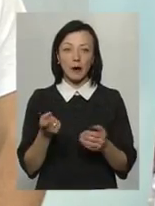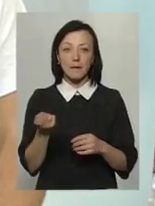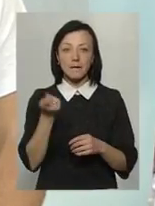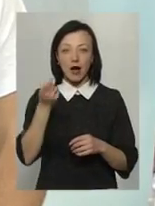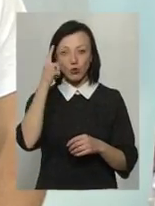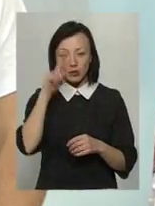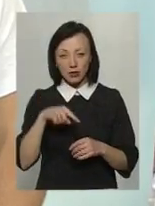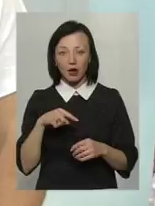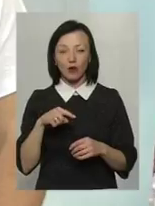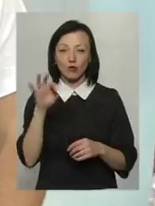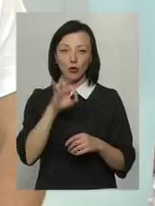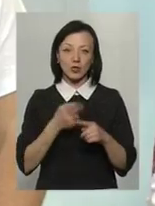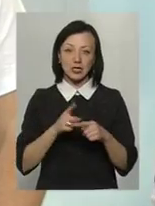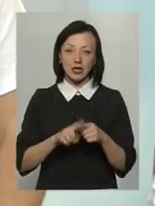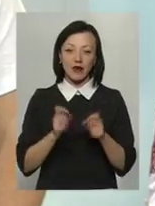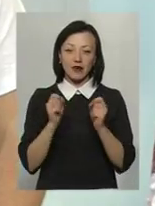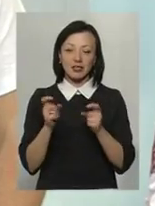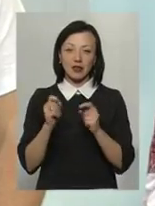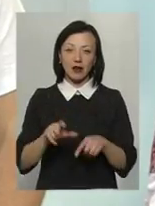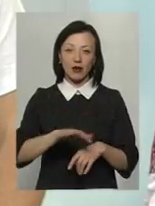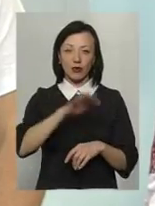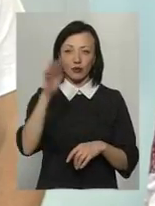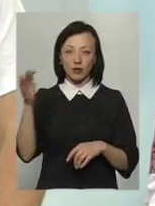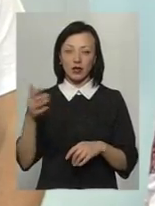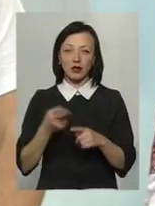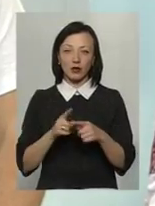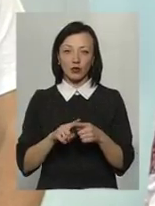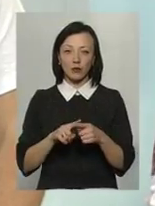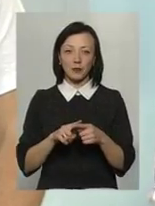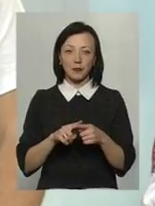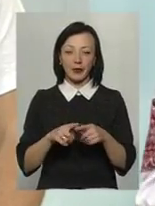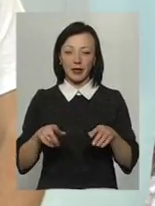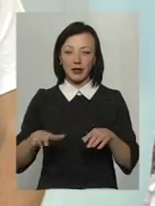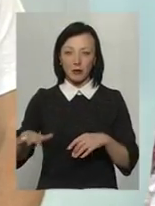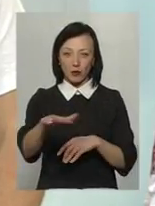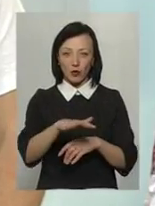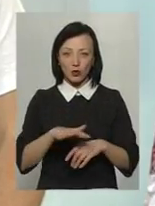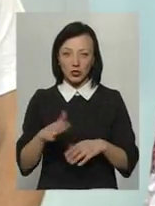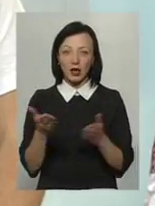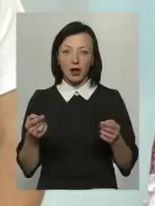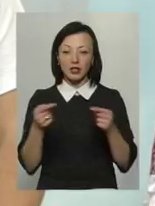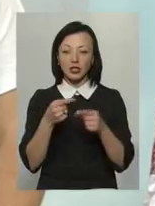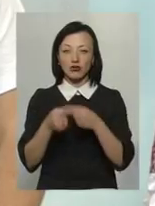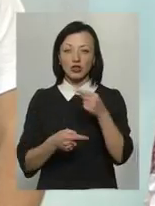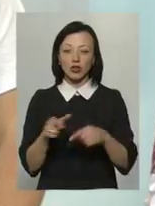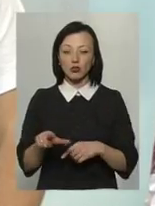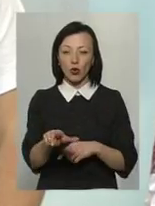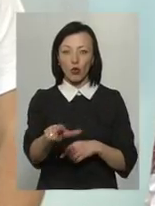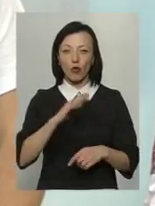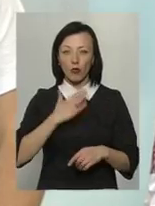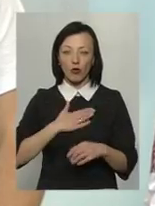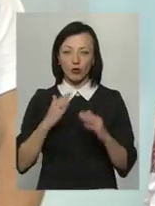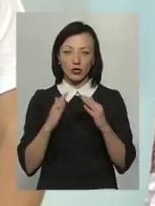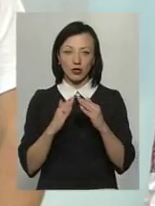проінформовані про це, виносять і скидають на тій ділянці, яка якраз через дорогу від моєго